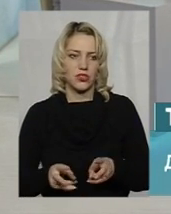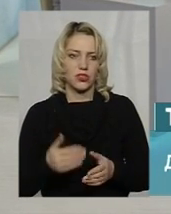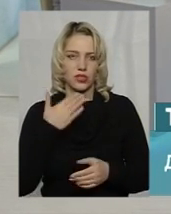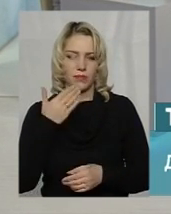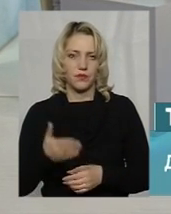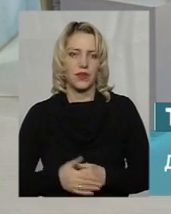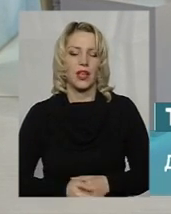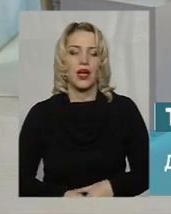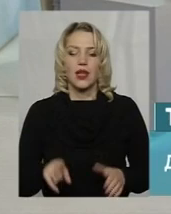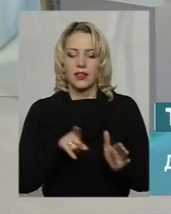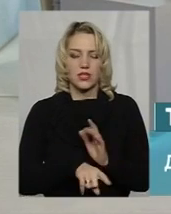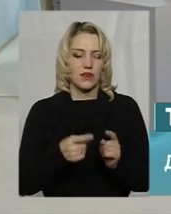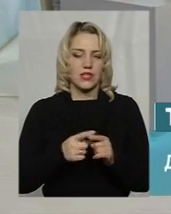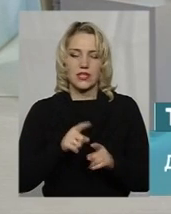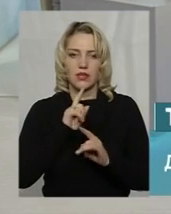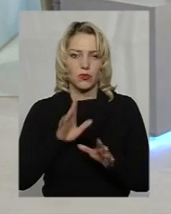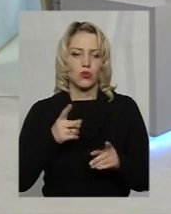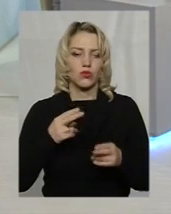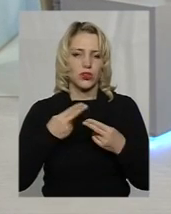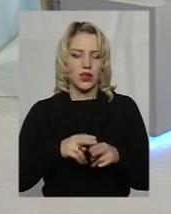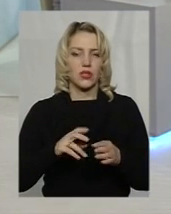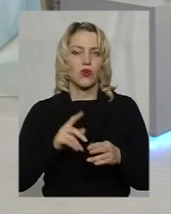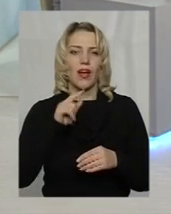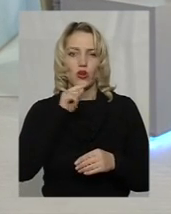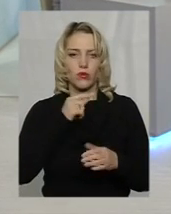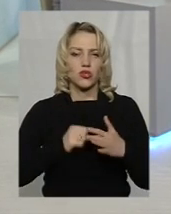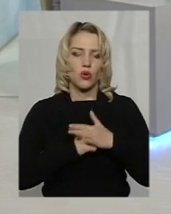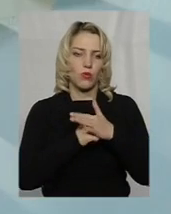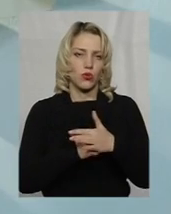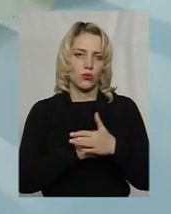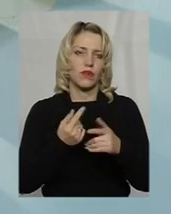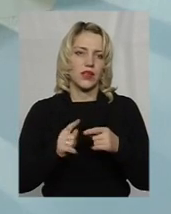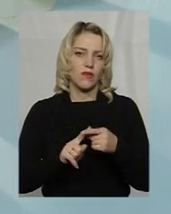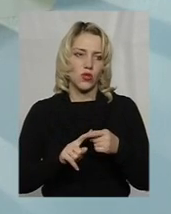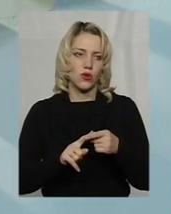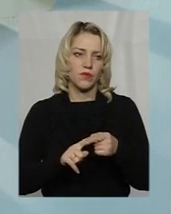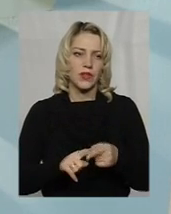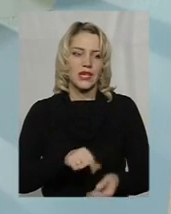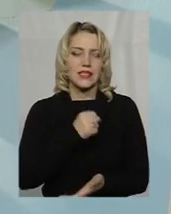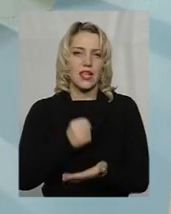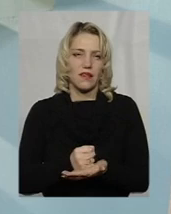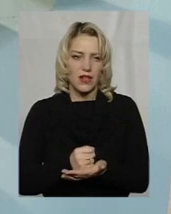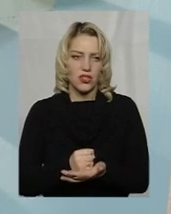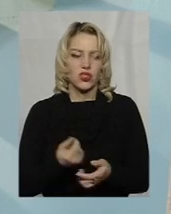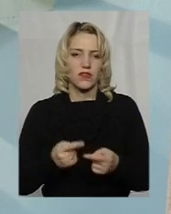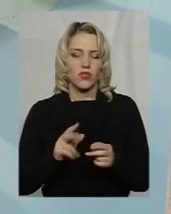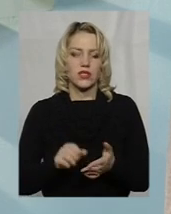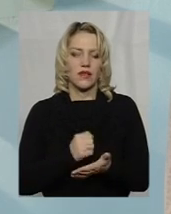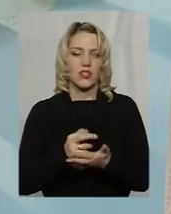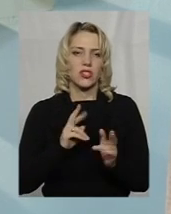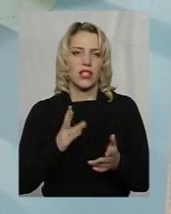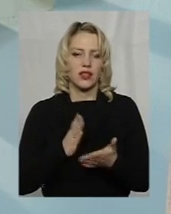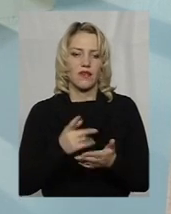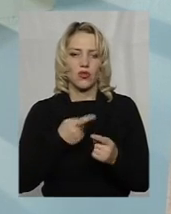Ну, дешевше це точно не буде, тому що техніко-економічне обґрунтування, воно затверджене. Таке, як зараз є, воно